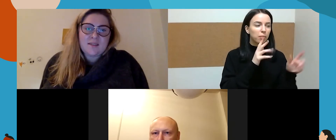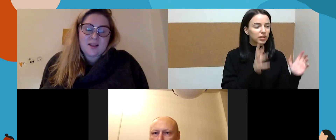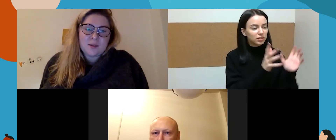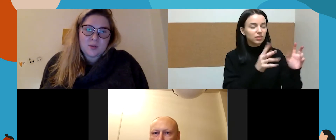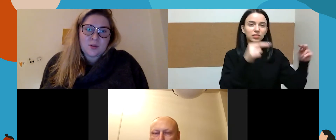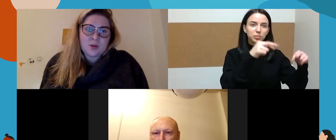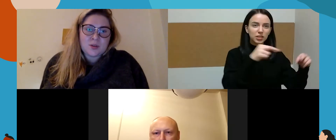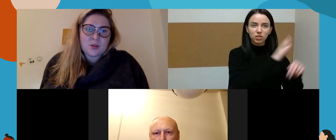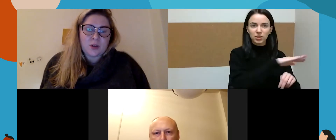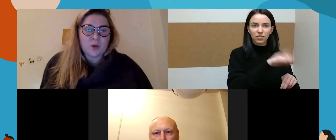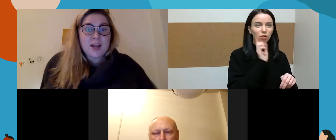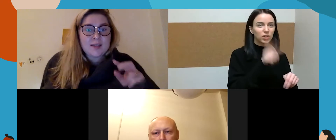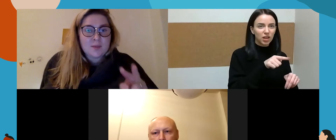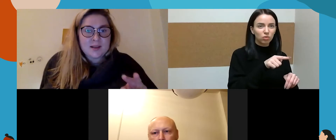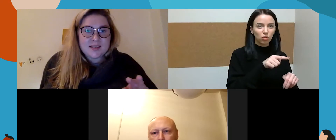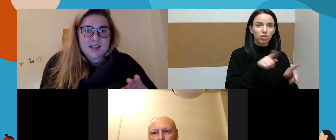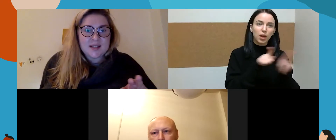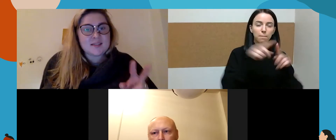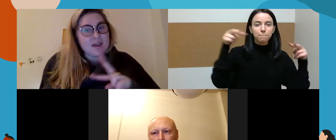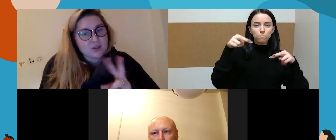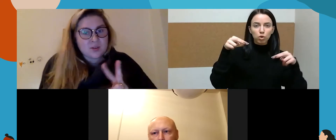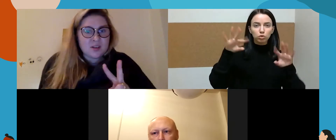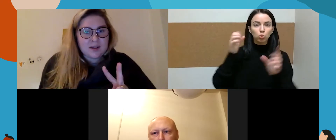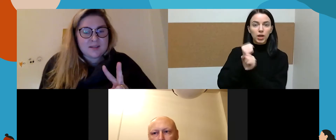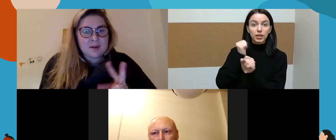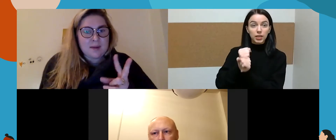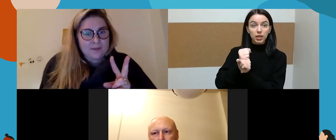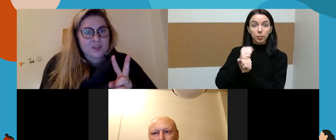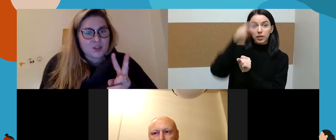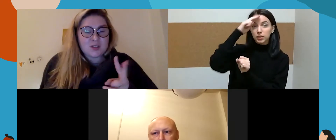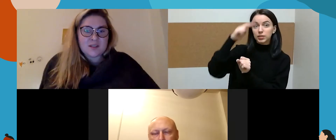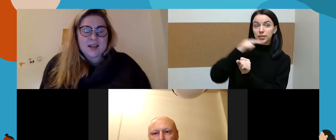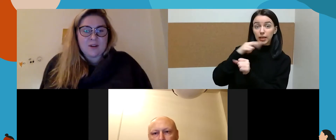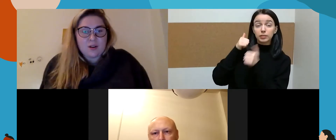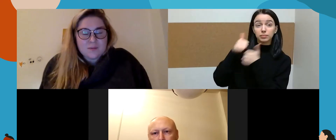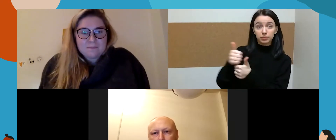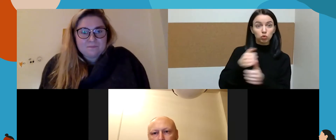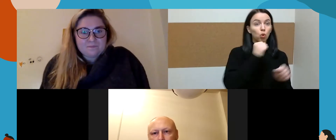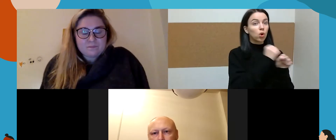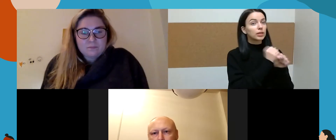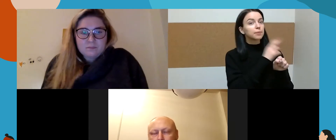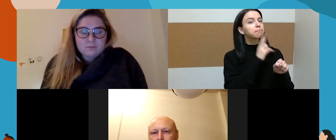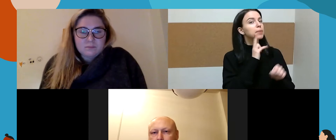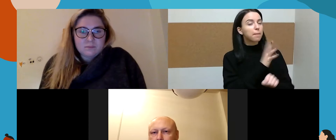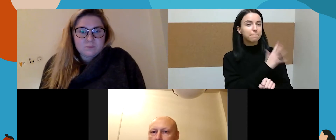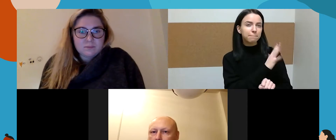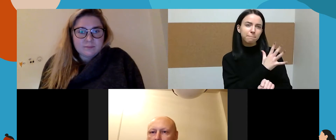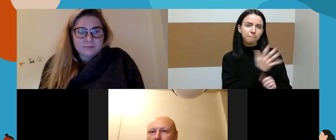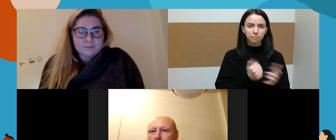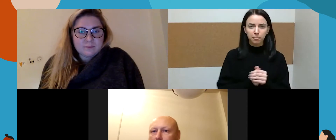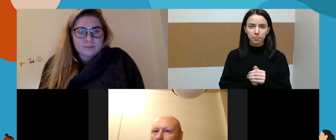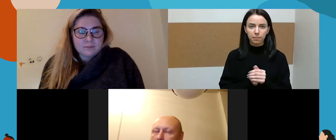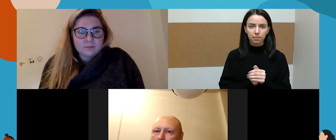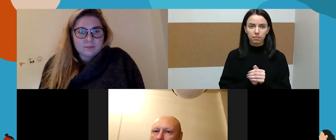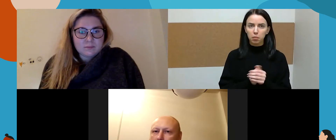tekę gyvenime susidurti su tokia dirbantis tėtis versus dirbantį mama, o šitos dvies savakos. Žinokit,